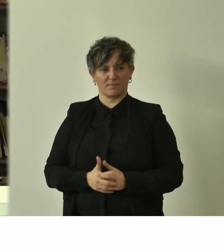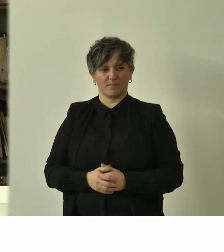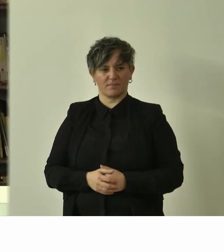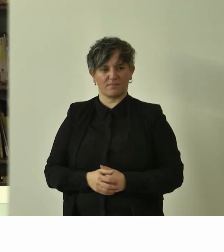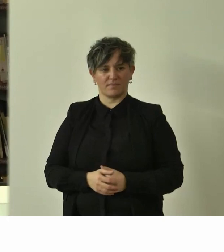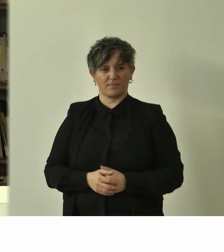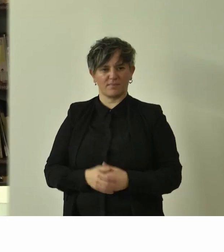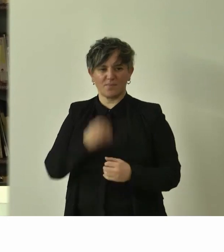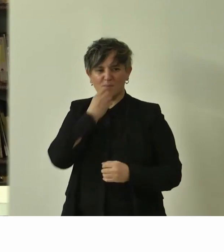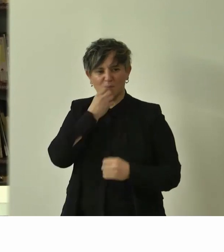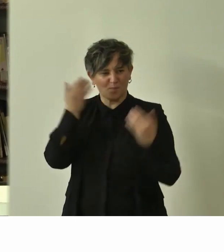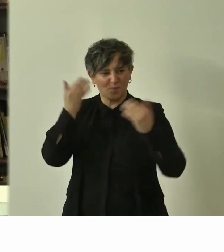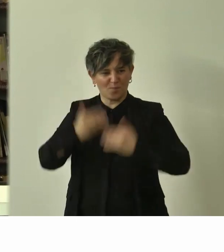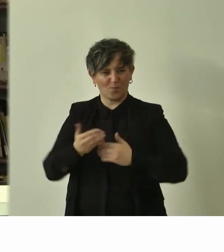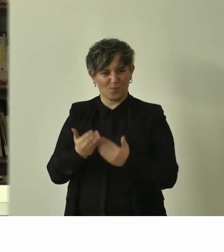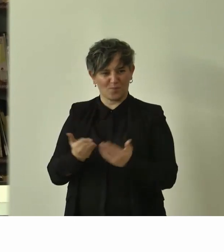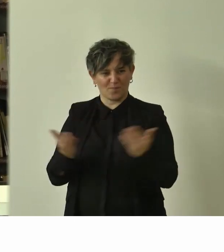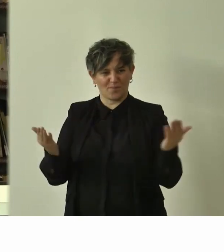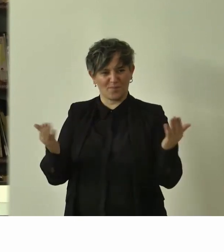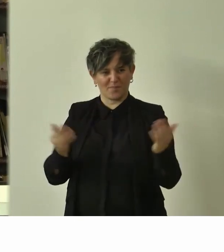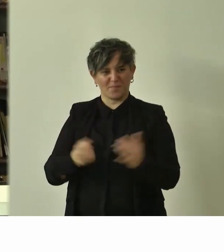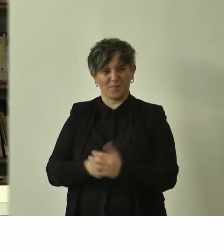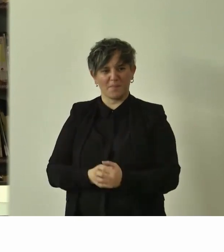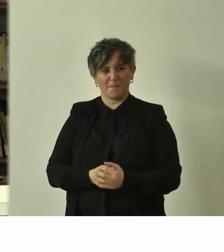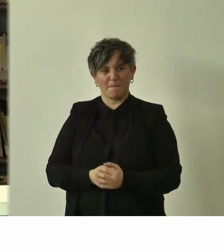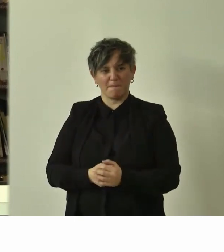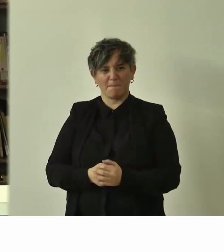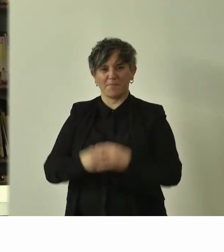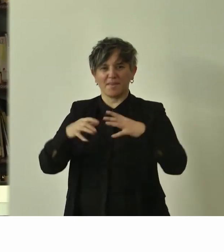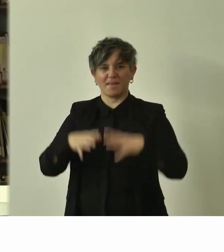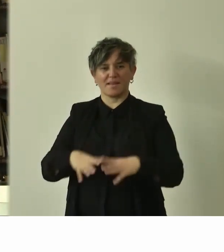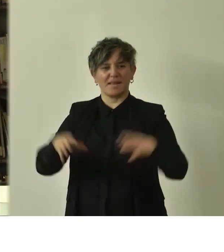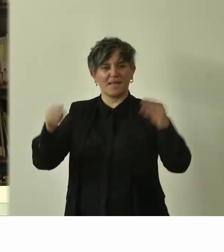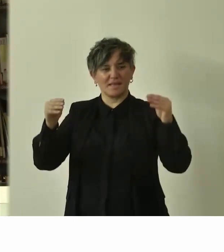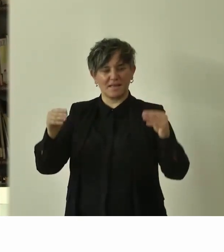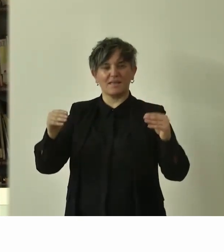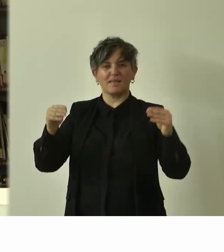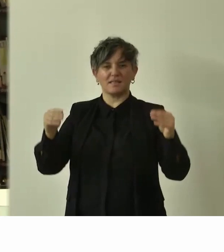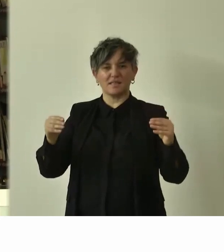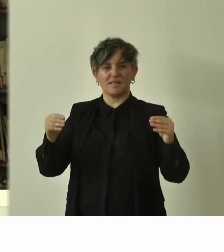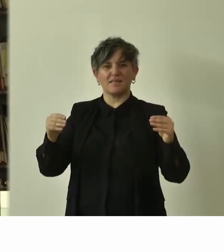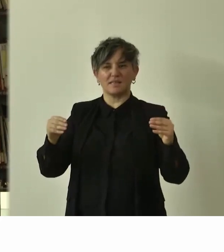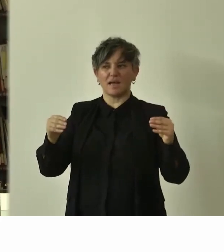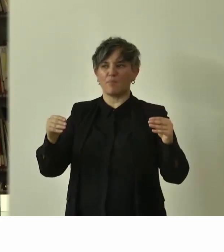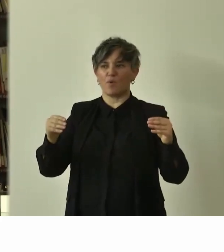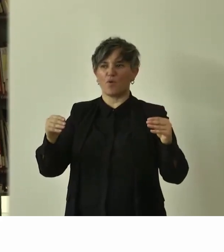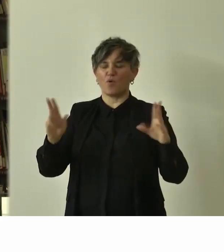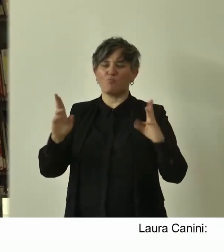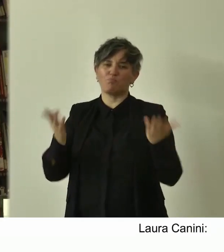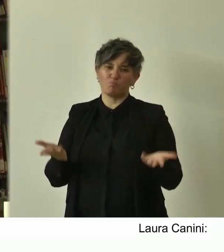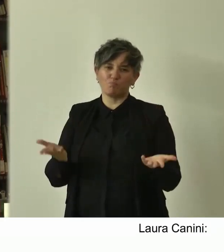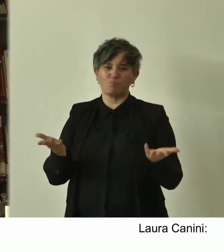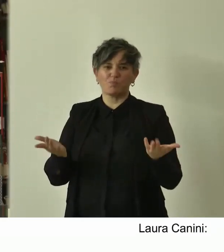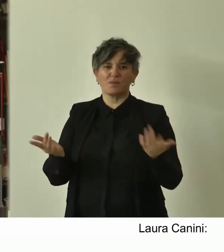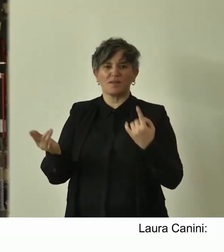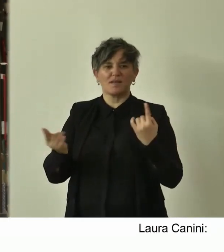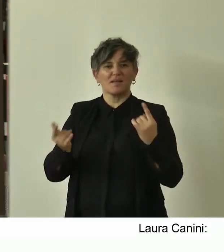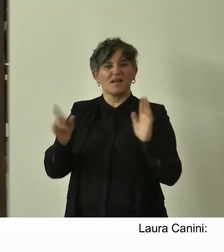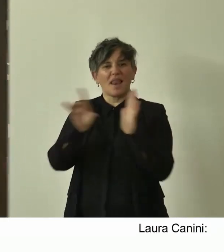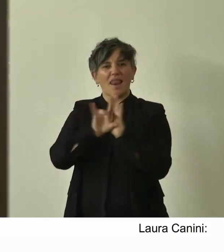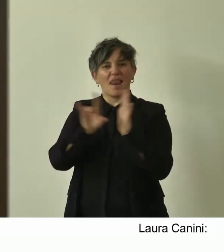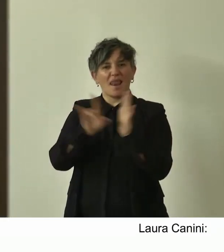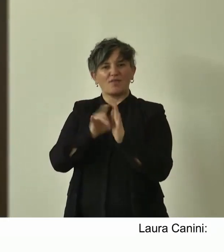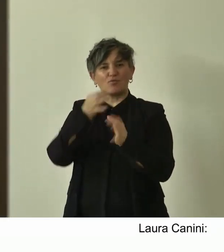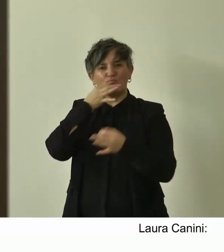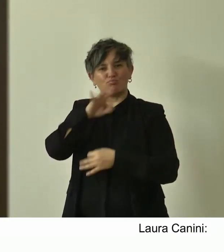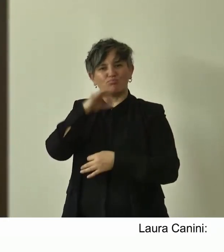Buonasera a tutti, cominciamo a dare un piccolo e generale quadro normativo